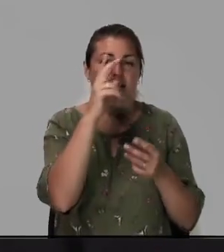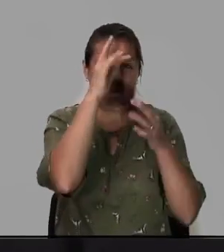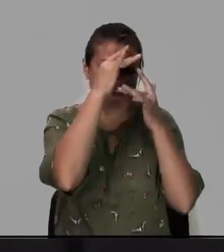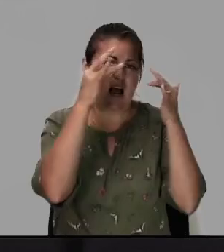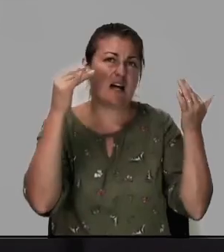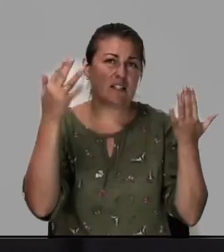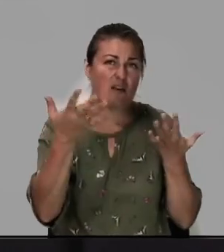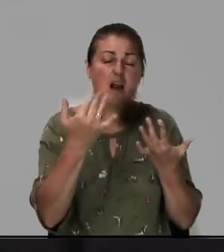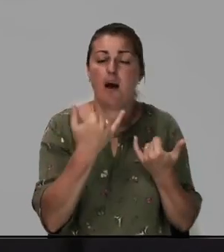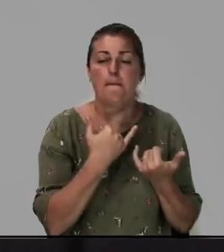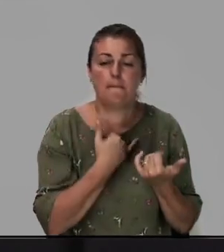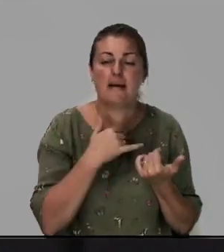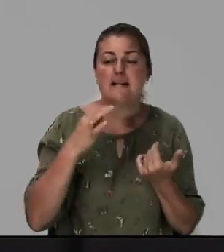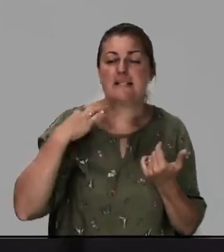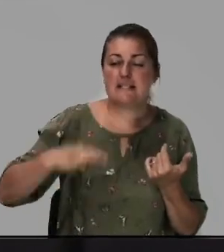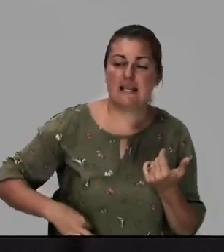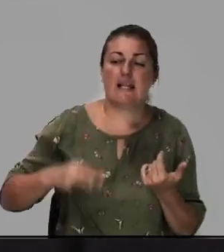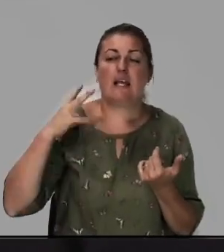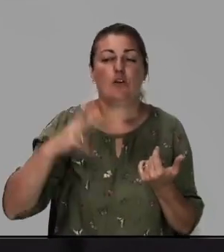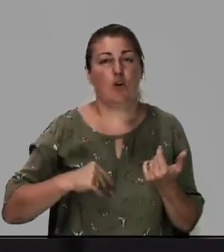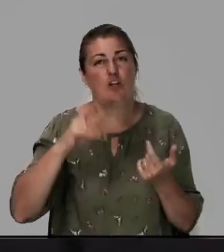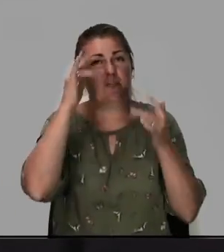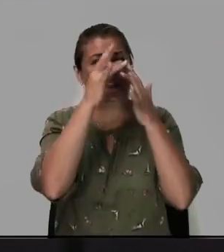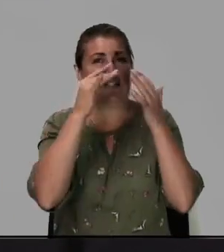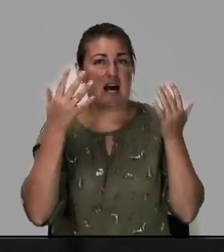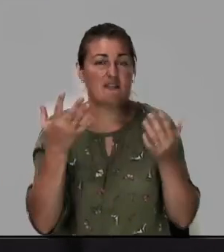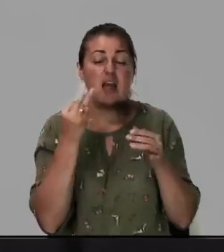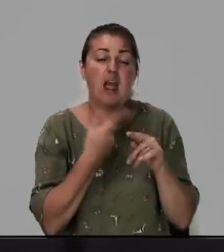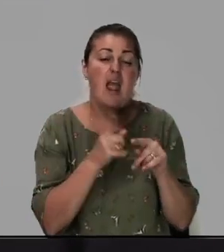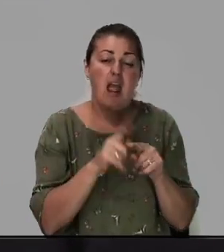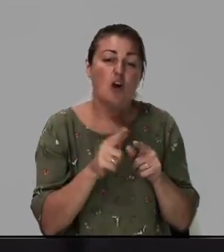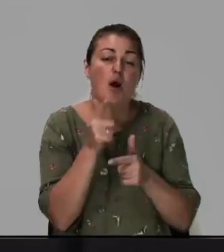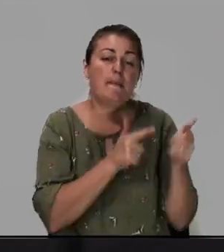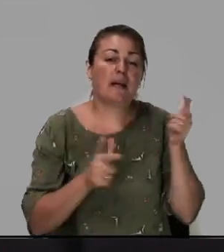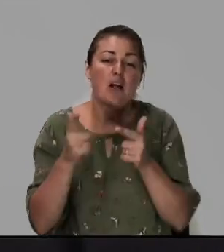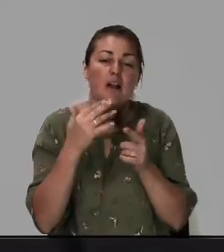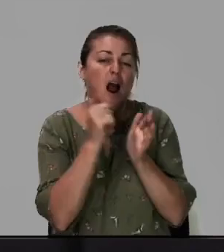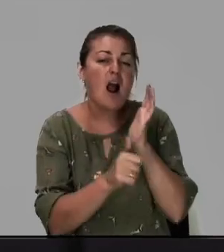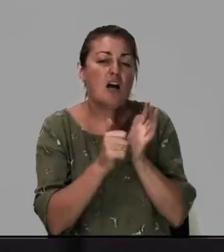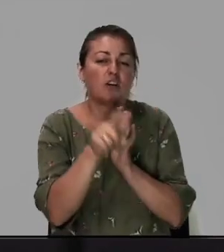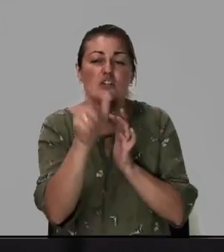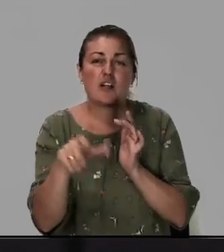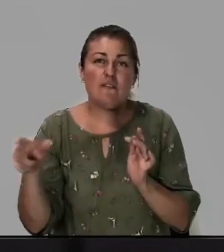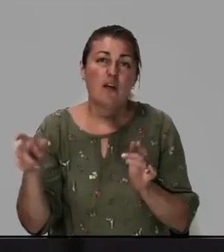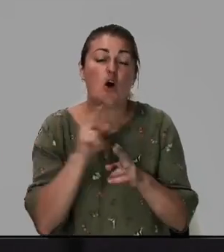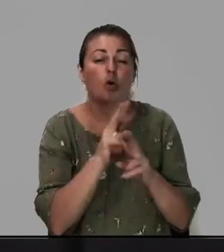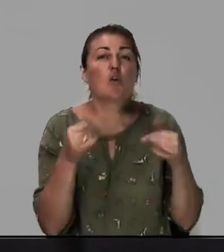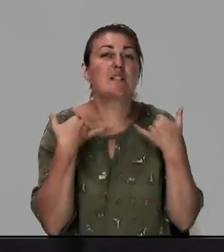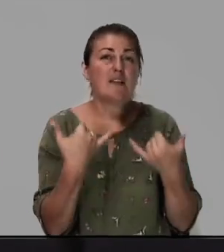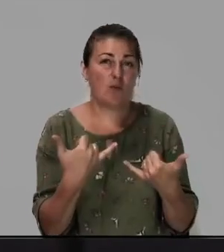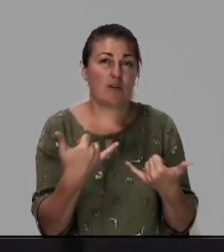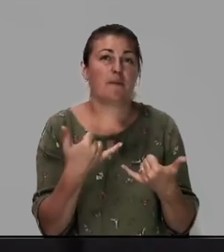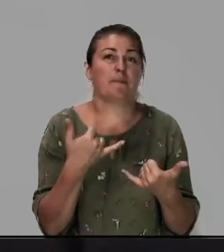Мы, сыны и дочери, Царствия. И это приготовлено для каждого человека, кто сегодня